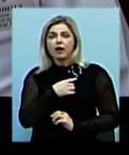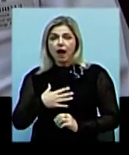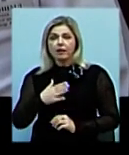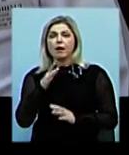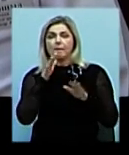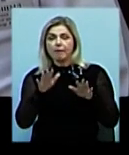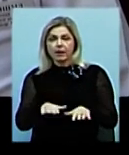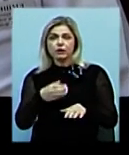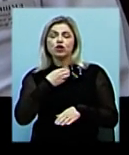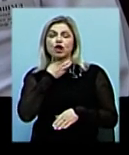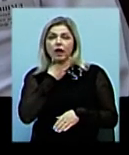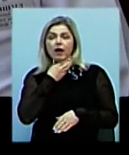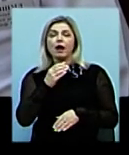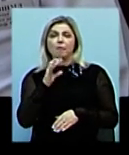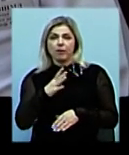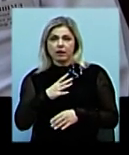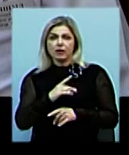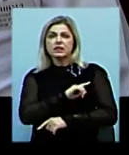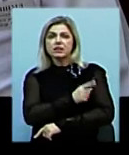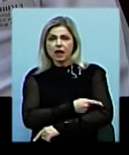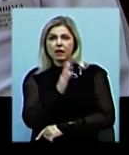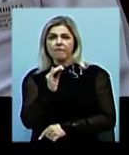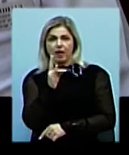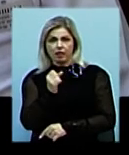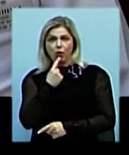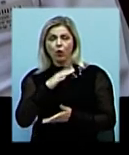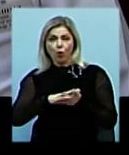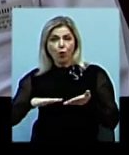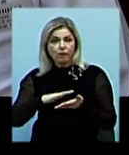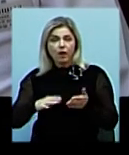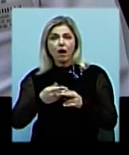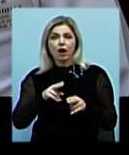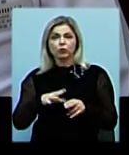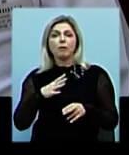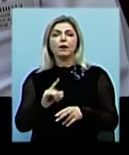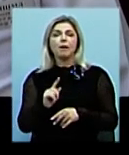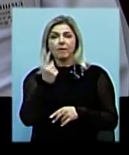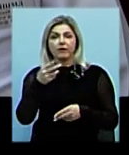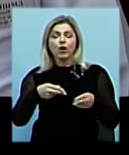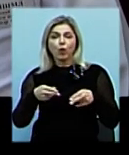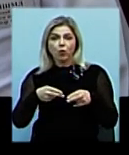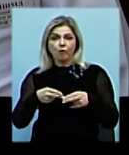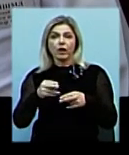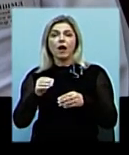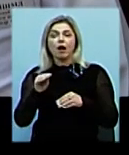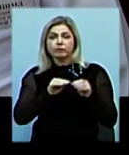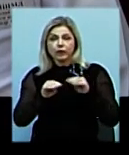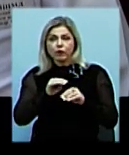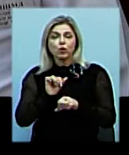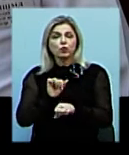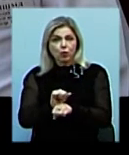та нижніх кінцівок, супроводжували з сильною винозною кровотечею, яка була під час первинно-хірургічної обробки зупинена,